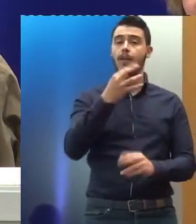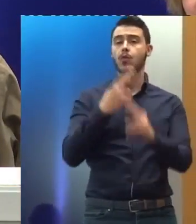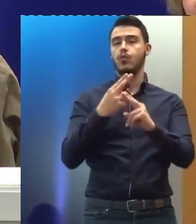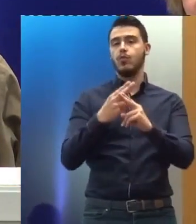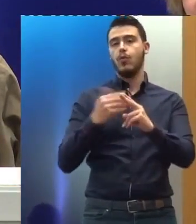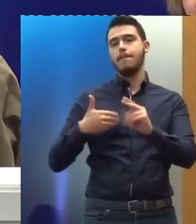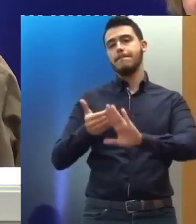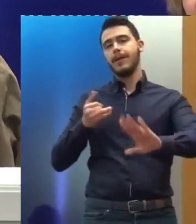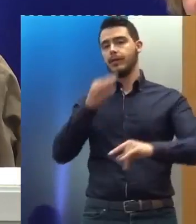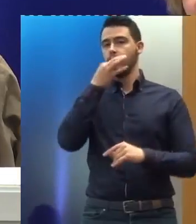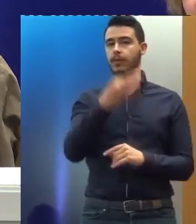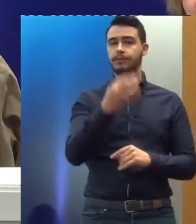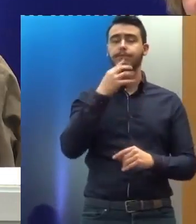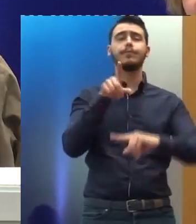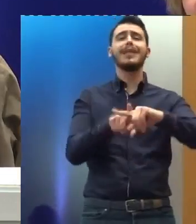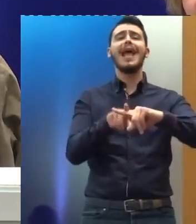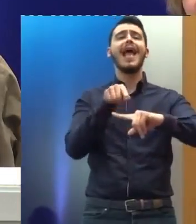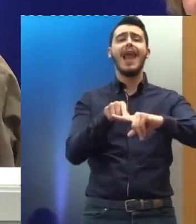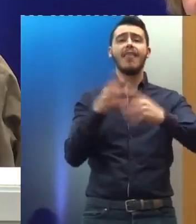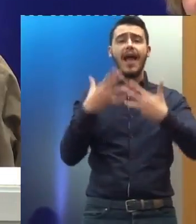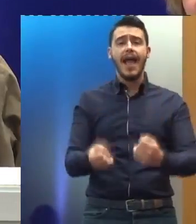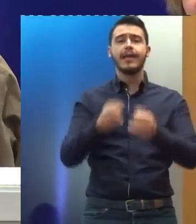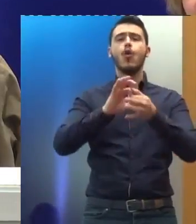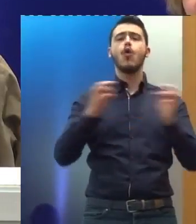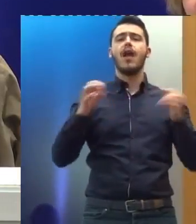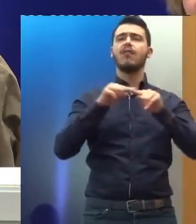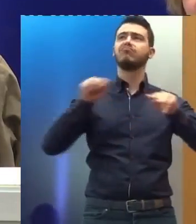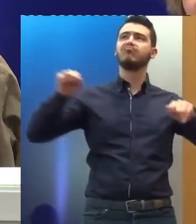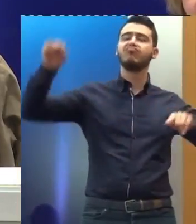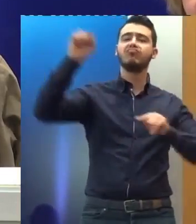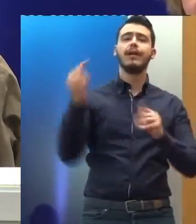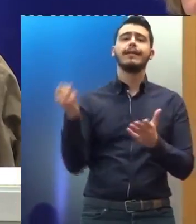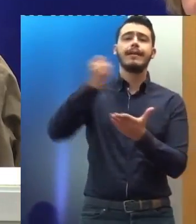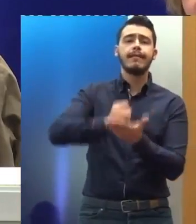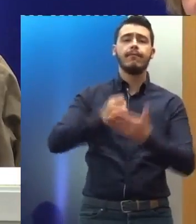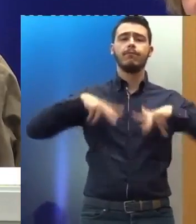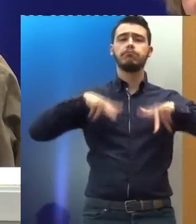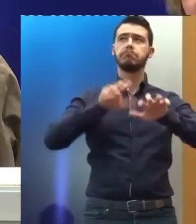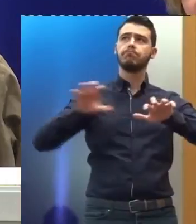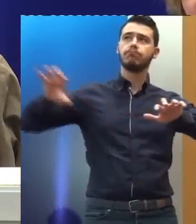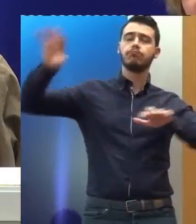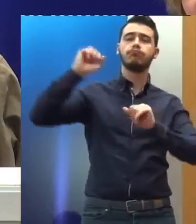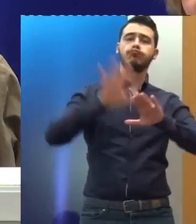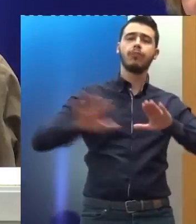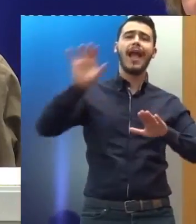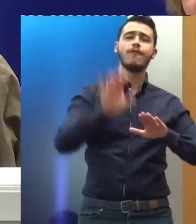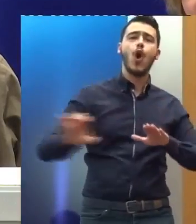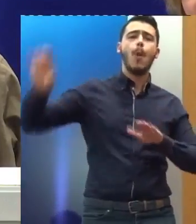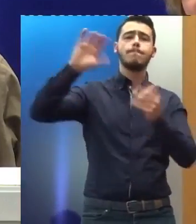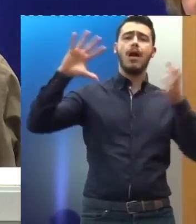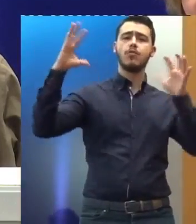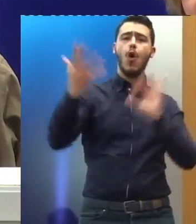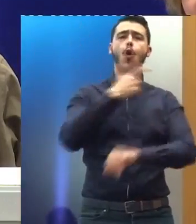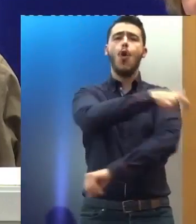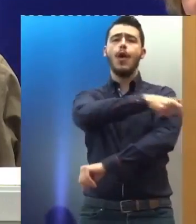χώρα μας ενώπιον των οργάνων αυτών όλων, όπως και τα άλλα κράτη, μέλη των διεθνών οργανισμών, είτε μιλάμε για τα Ηνωμένα Έθνη είτε